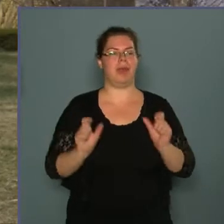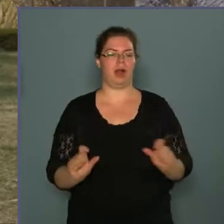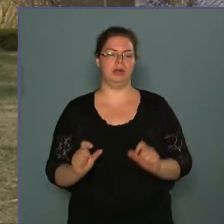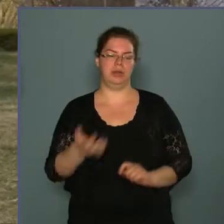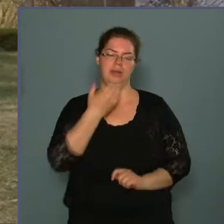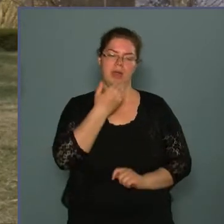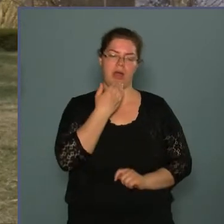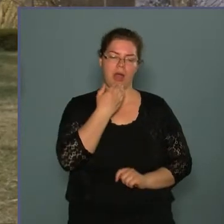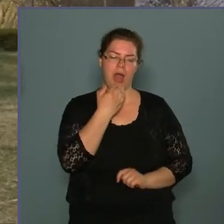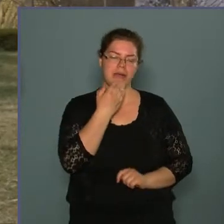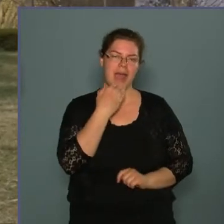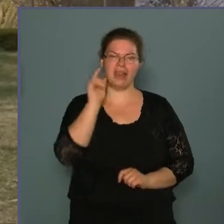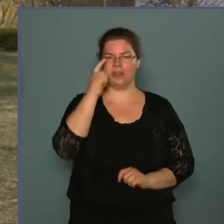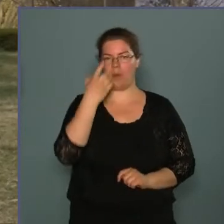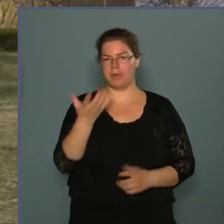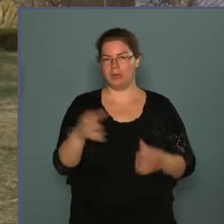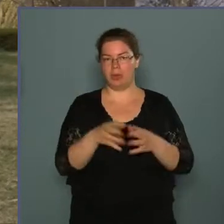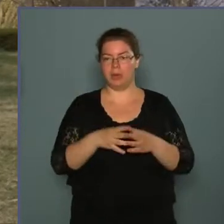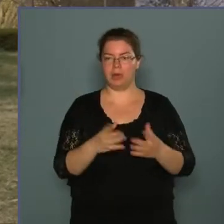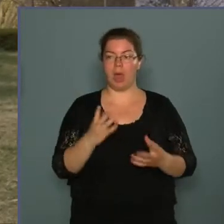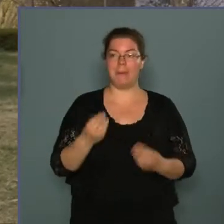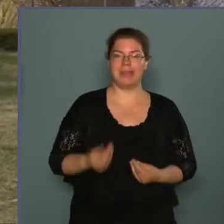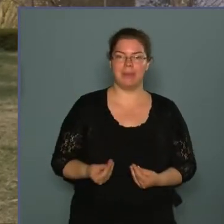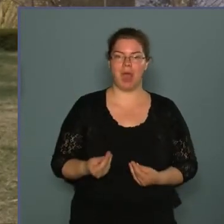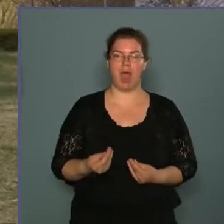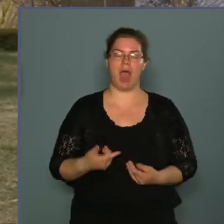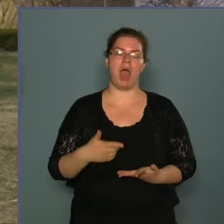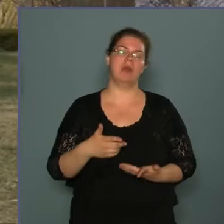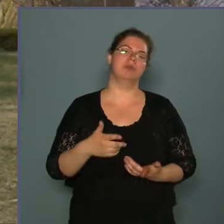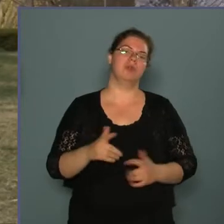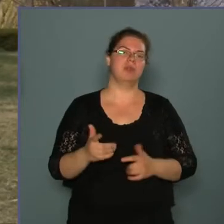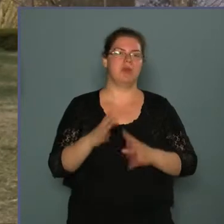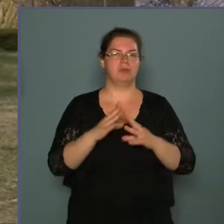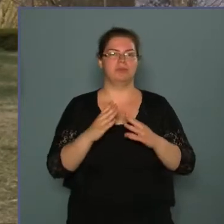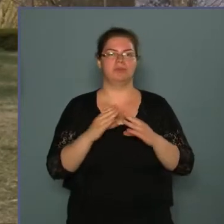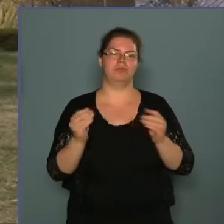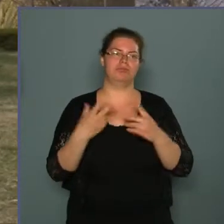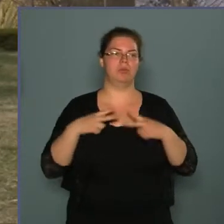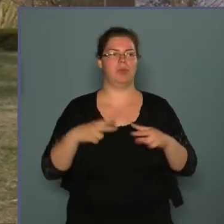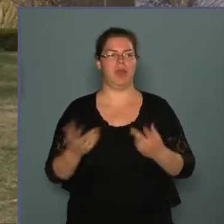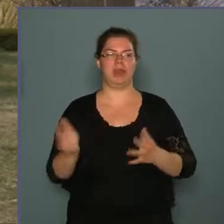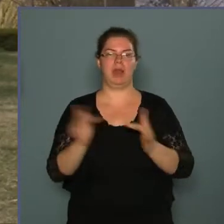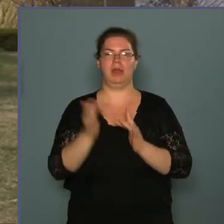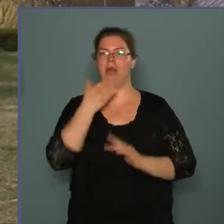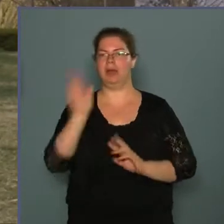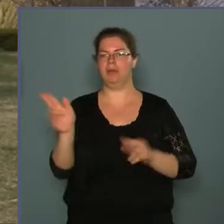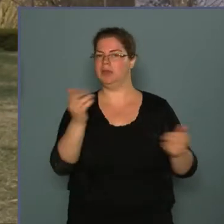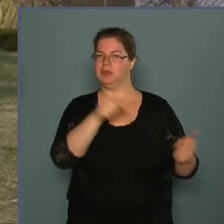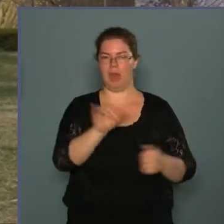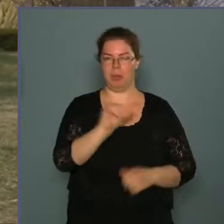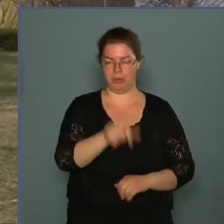kívánták a szóvjet csapatokat, amennyiben a fegyverszünet ellenére vissza akarnának térni Budapest területére.